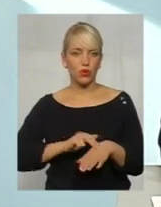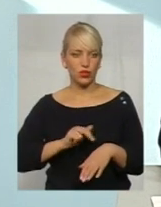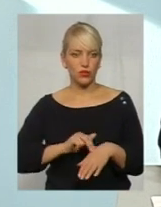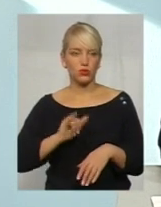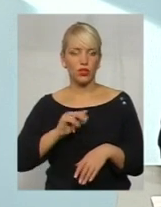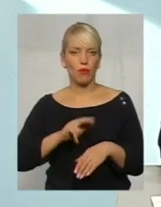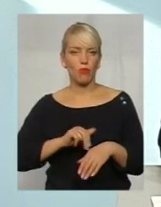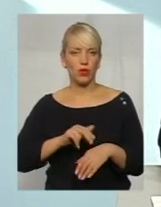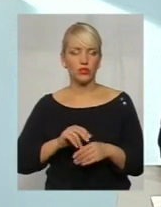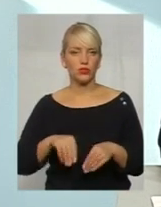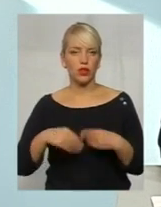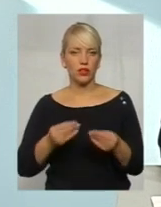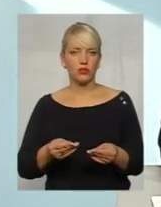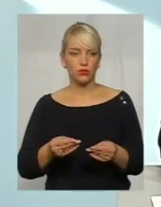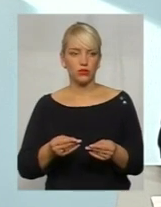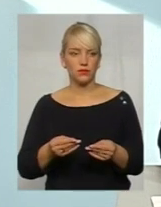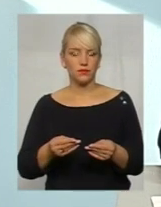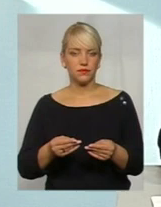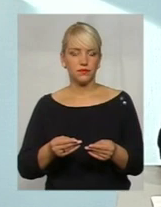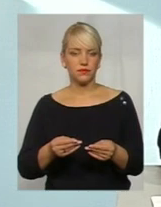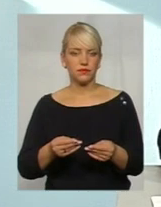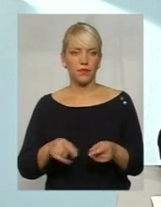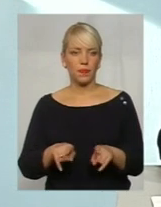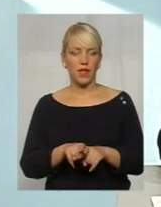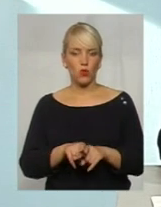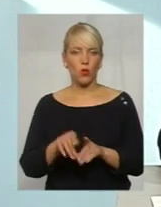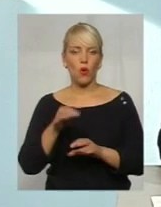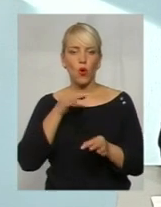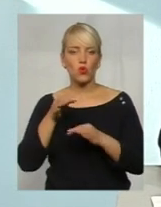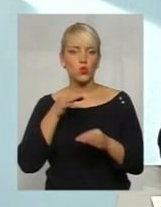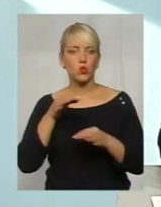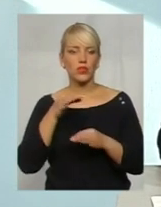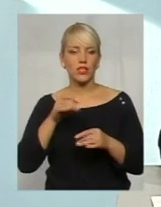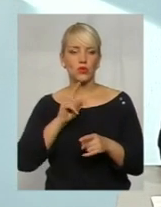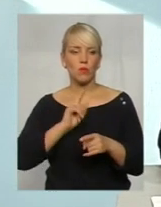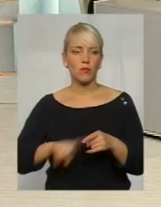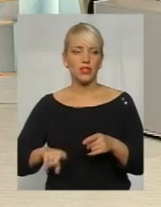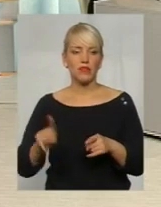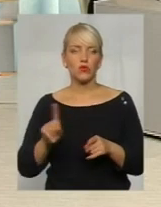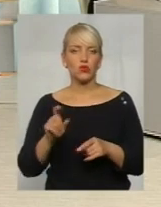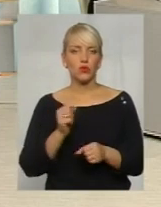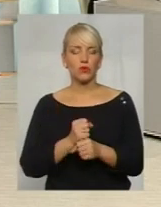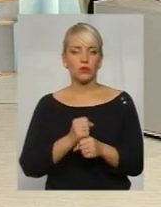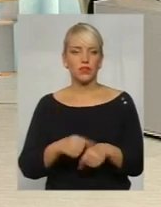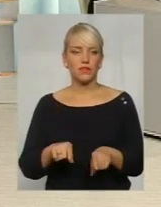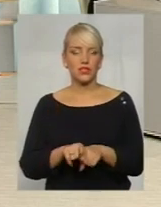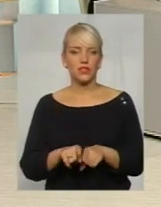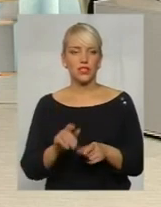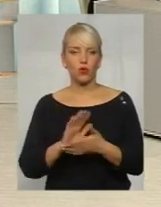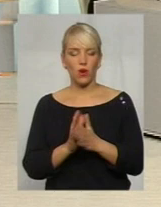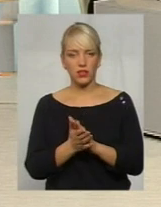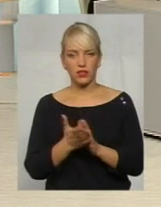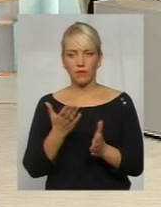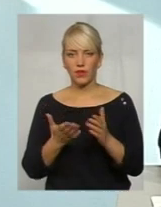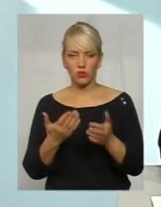і поліцейські нададуть таку консультацію, миттєво, зразу, що робити в цій ситуації. Якщо,